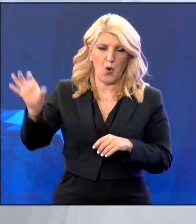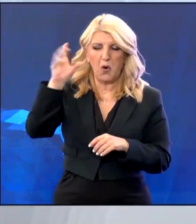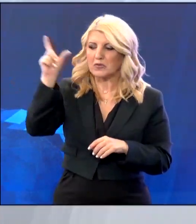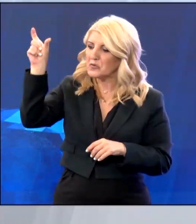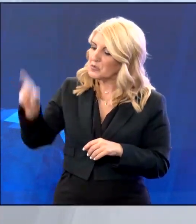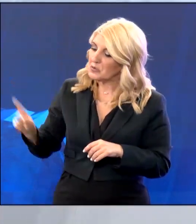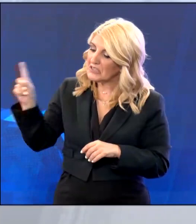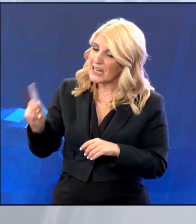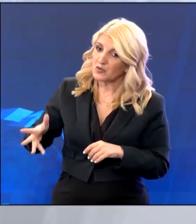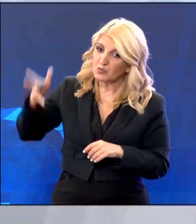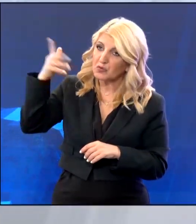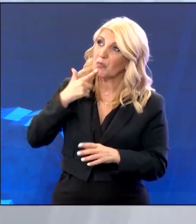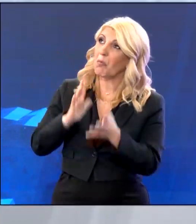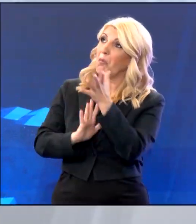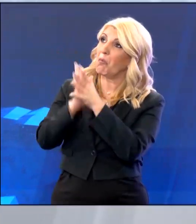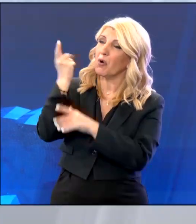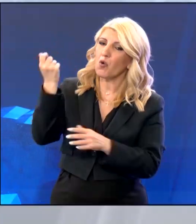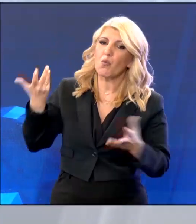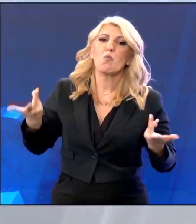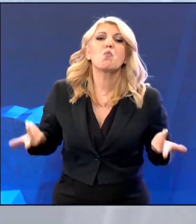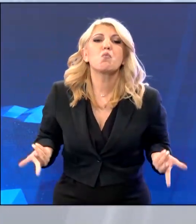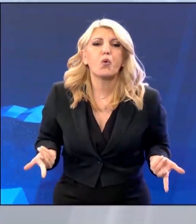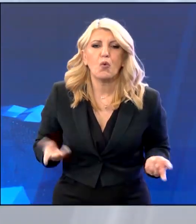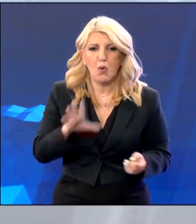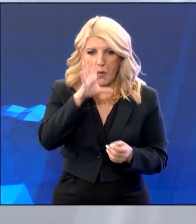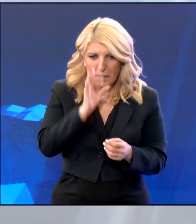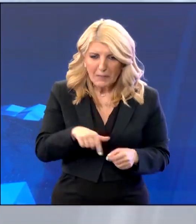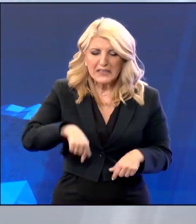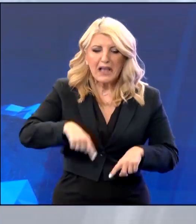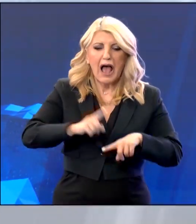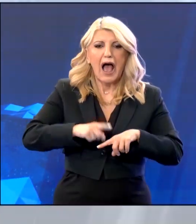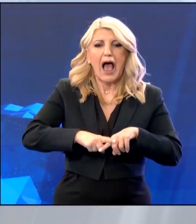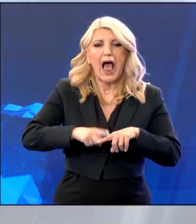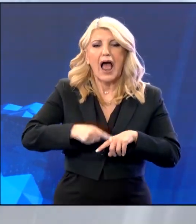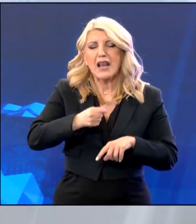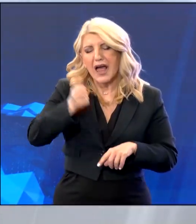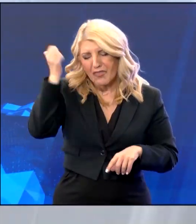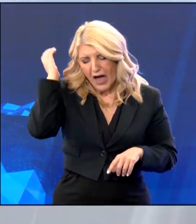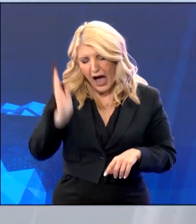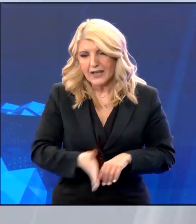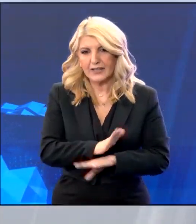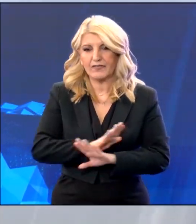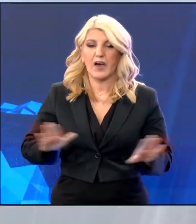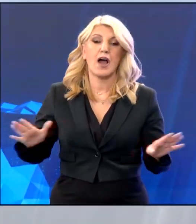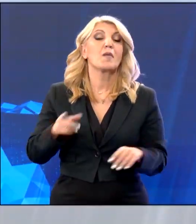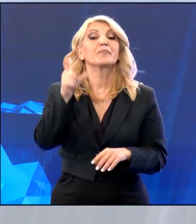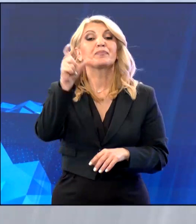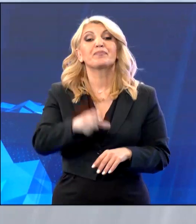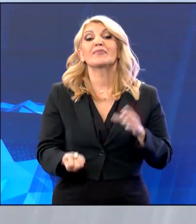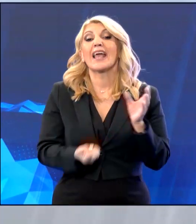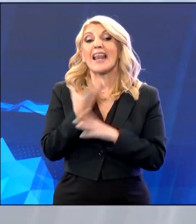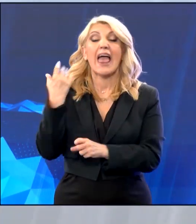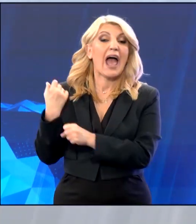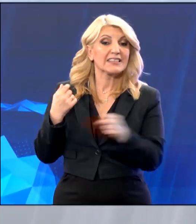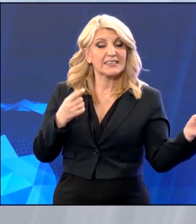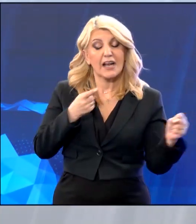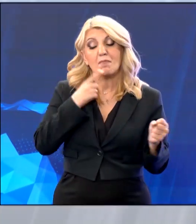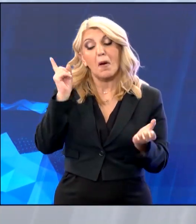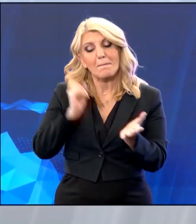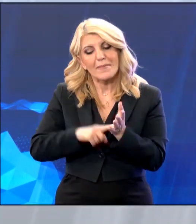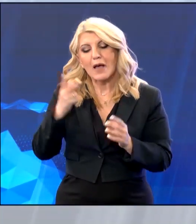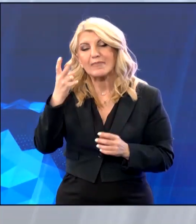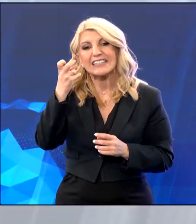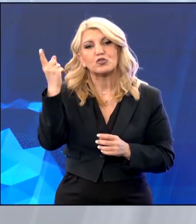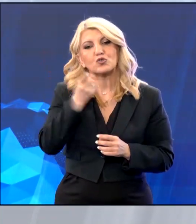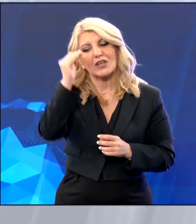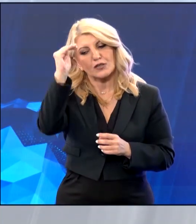αντιπροσωπεία της Νέας Αριστεράς με πκεφαλή στον πρόεδρό της Αλέξη Χαρίτση, ο οποίος κατέθεσε πρόταση για μείωση 20% των τιμών των προϊόντων, με παρεμβάσεις στο περιθώριο